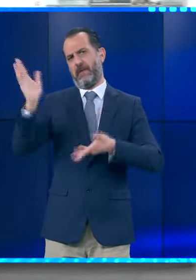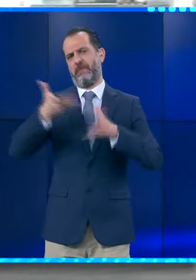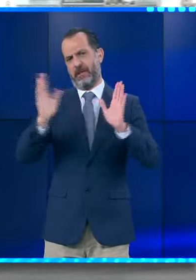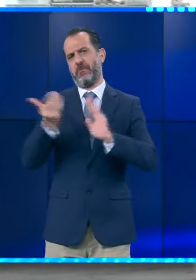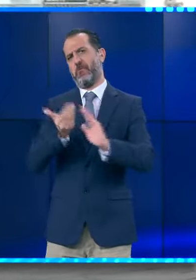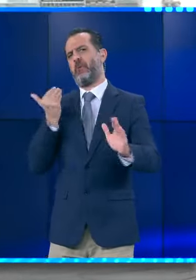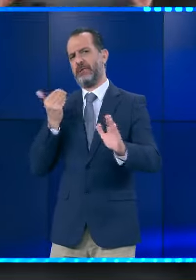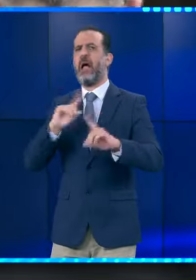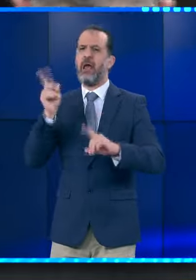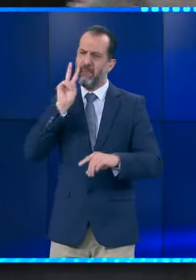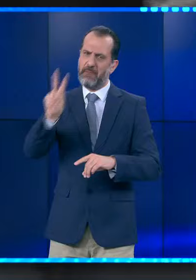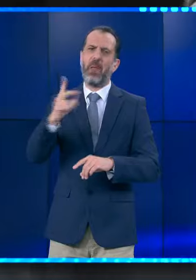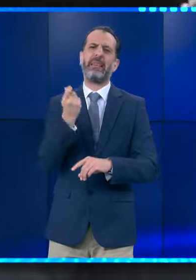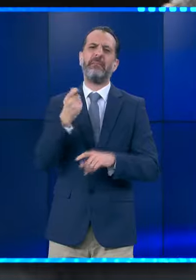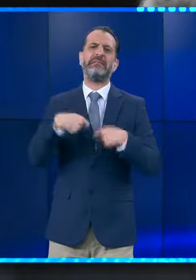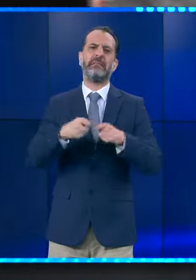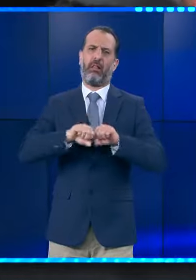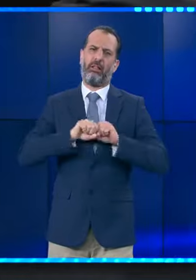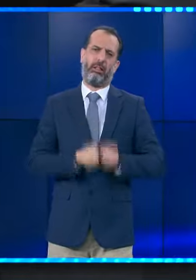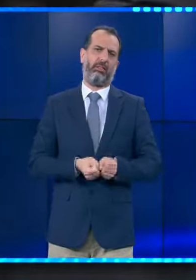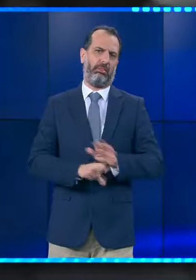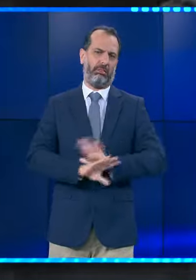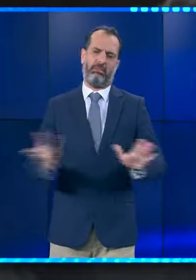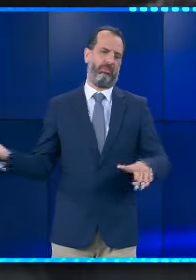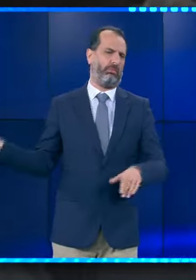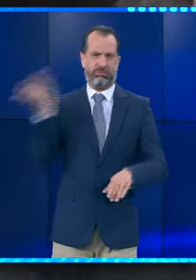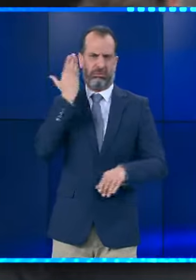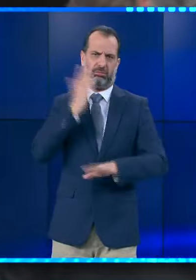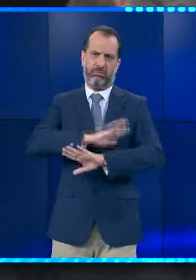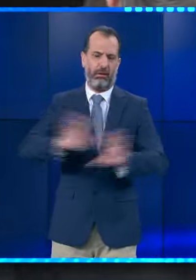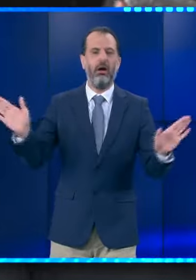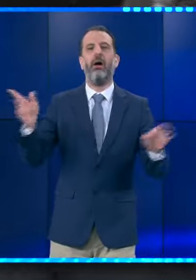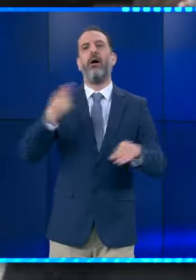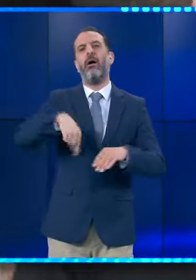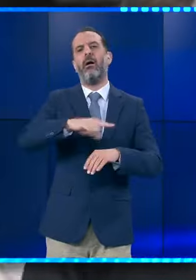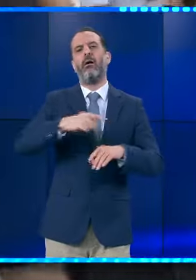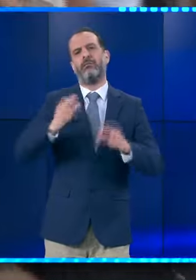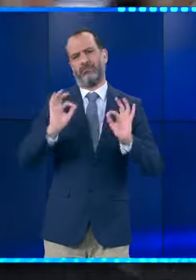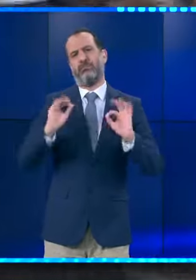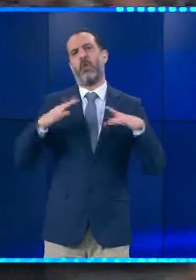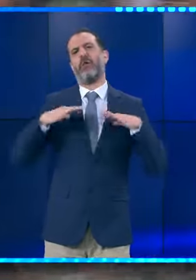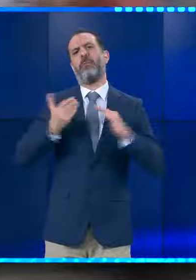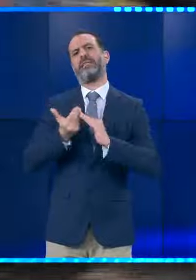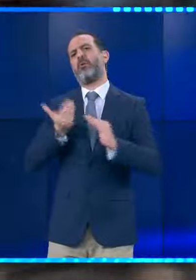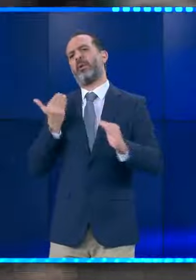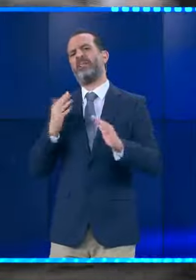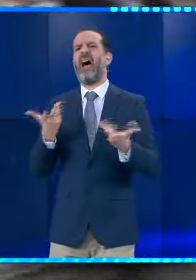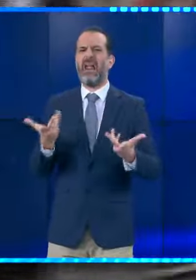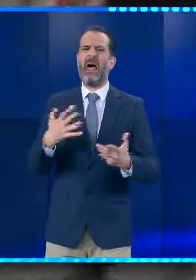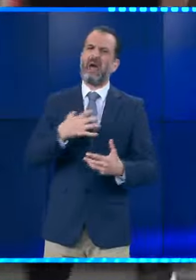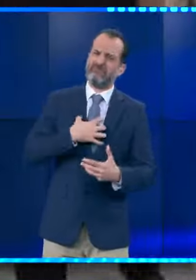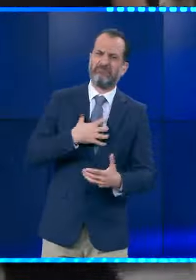νωρίτερα, αλλά είναι απογοητευμένοι, διότι τα ακτοπλοϊκά αισθήρια είναι πολύ ακριβά. Στις διακοπές τους νωρίτερα τους ξεκίνησε, αλλά με βαριά καρδιά.